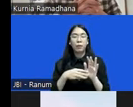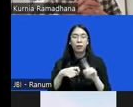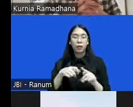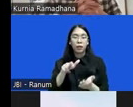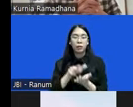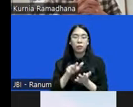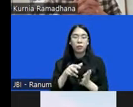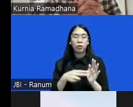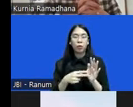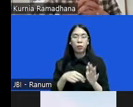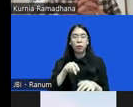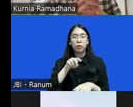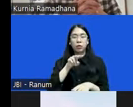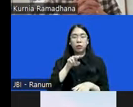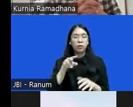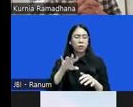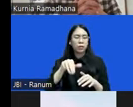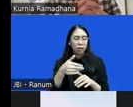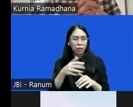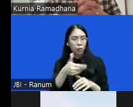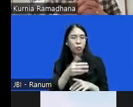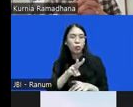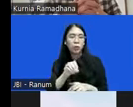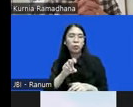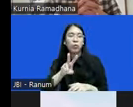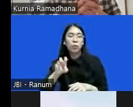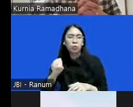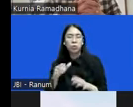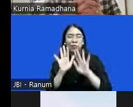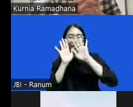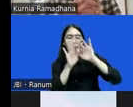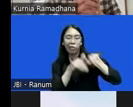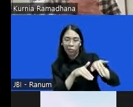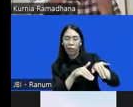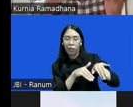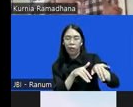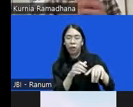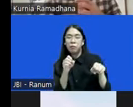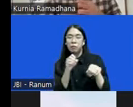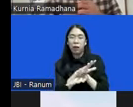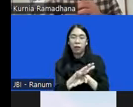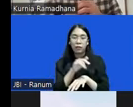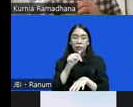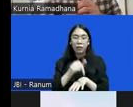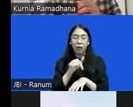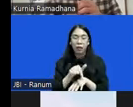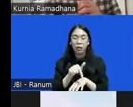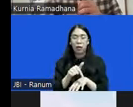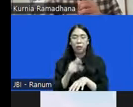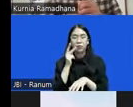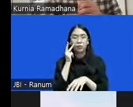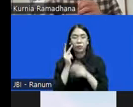2020, itu sama sekali diabaikan. praktik yang saat ini familiar